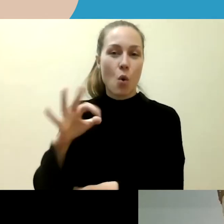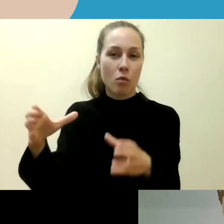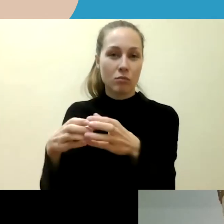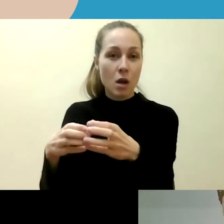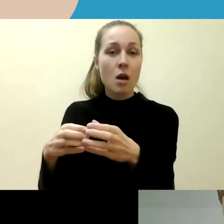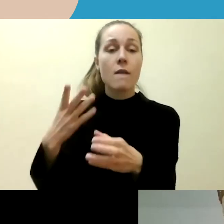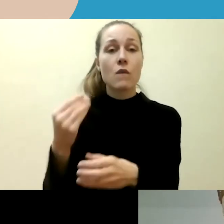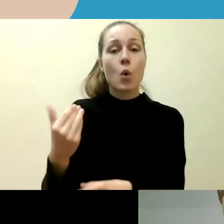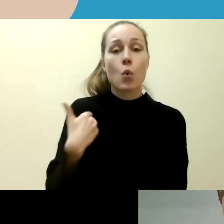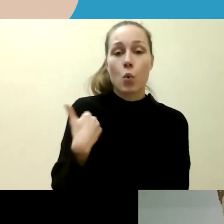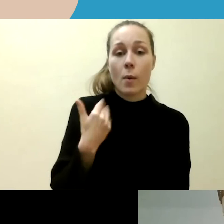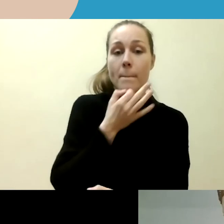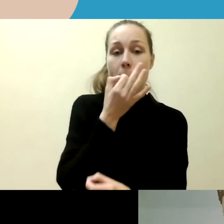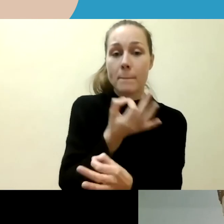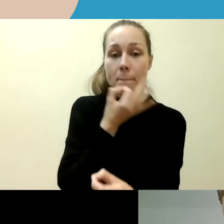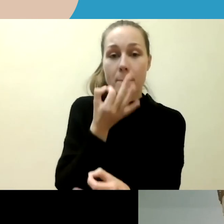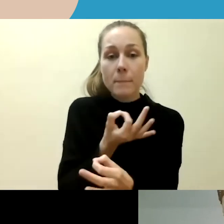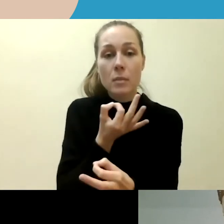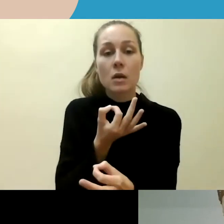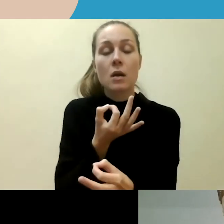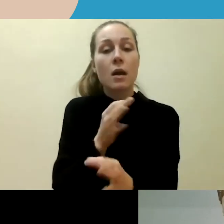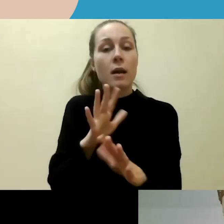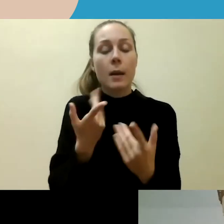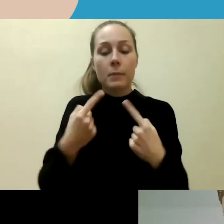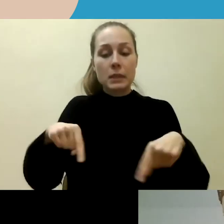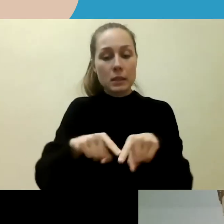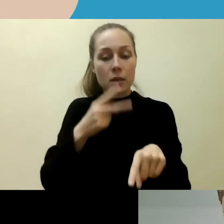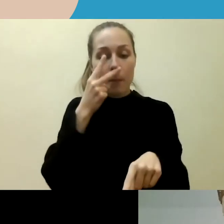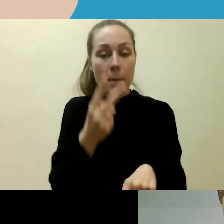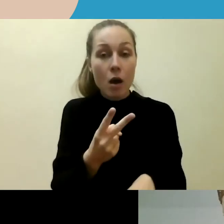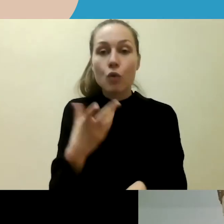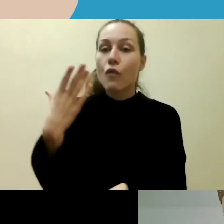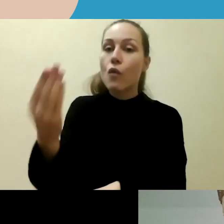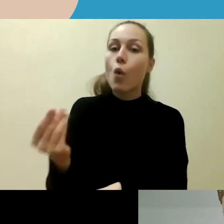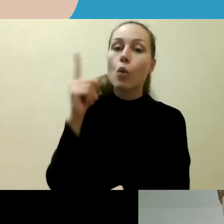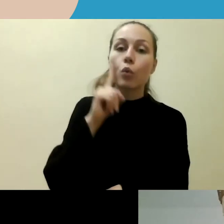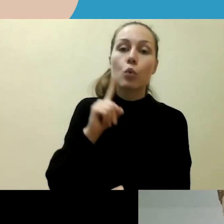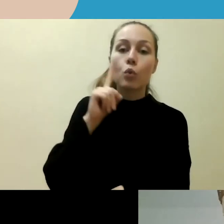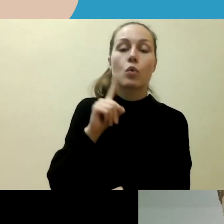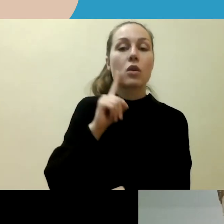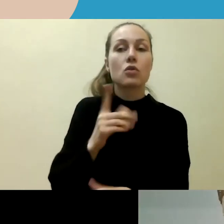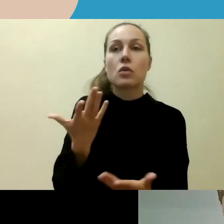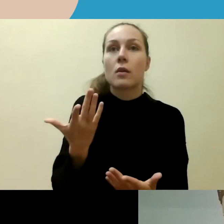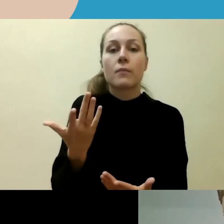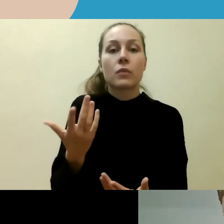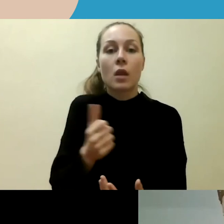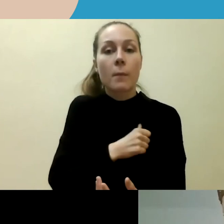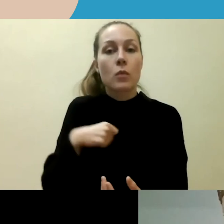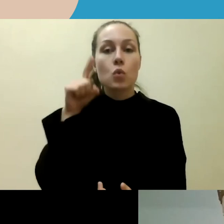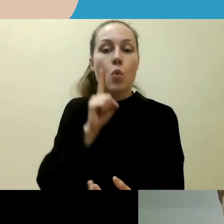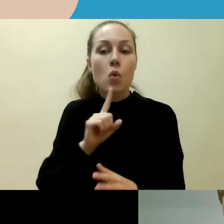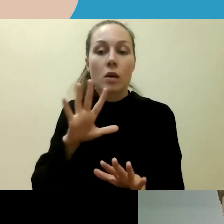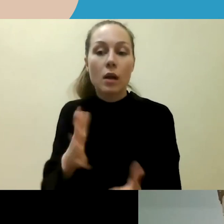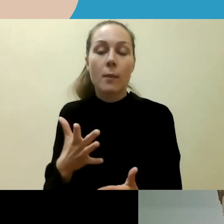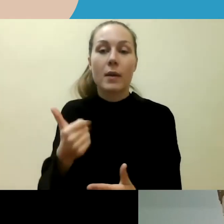lūkesčius ir kaip viską matytų šioje sreityje. O skaikit, kokie jūsų lūkesčiai galbūt, ko jums norėtųsi gal perimant